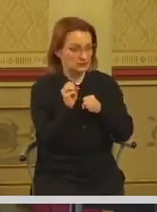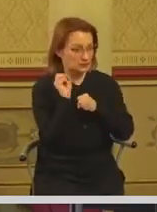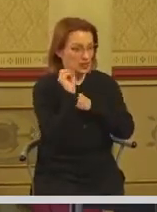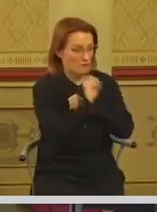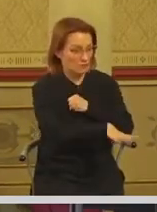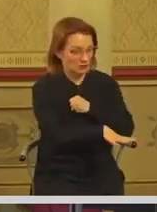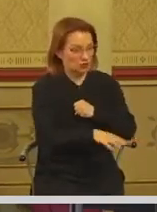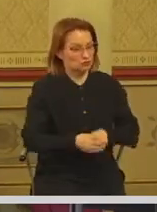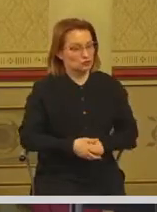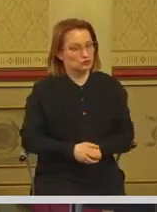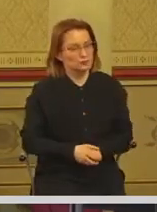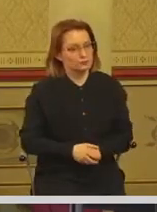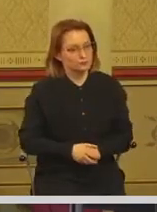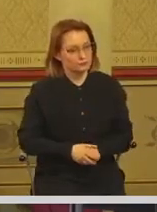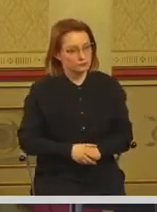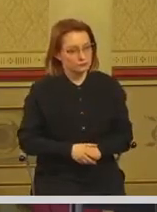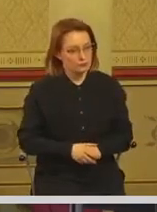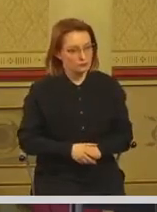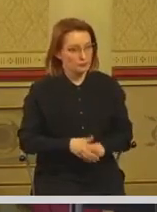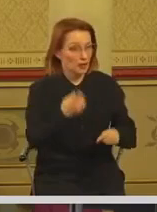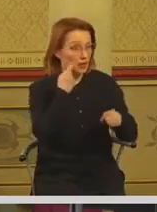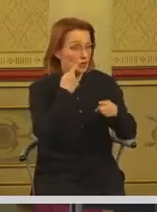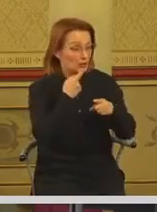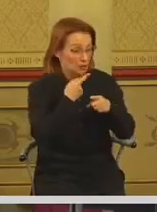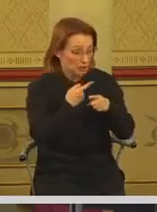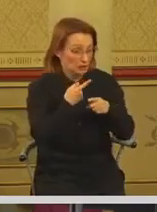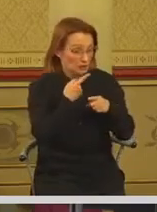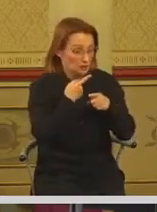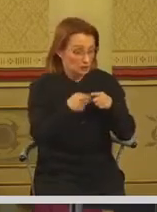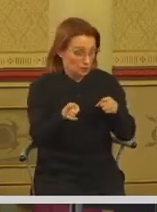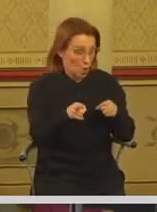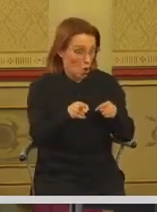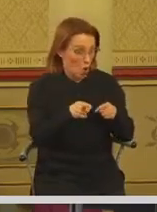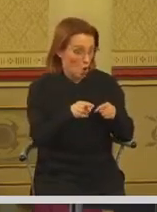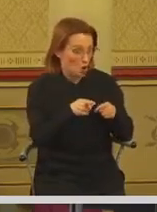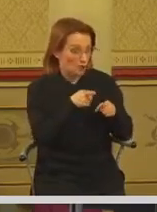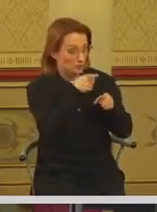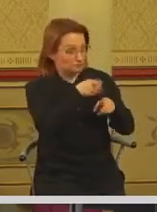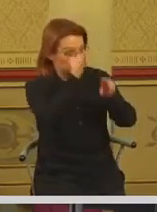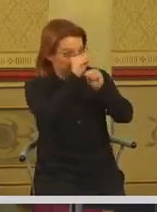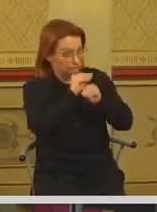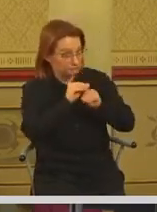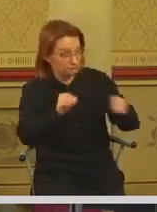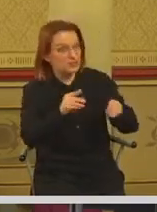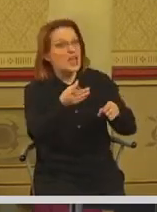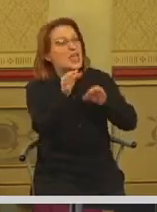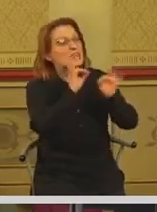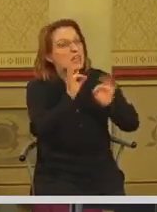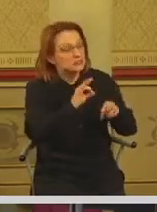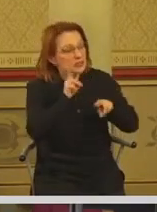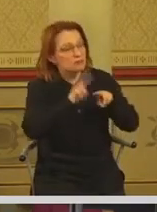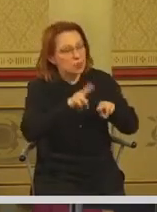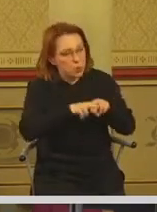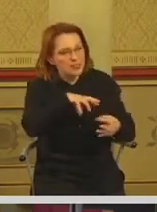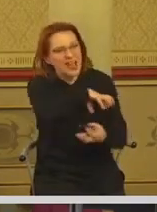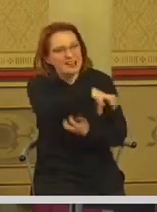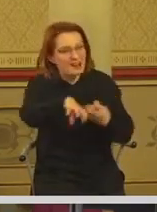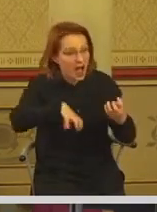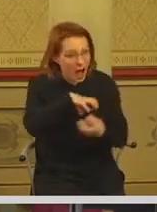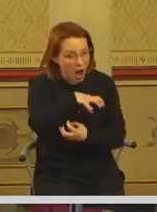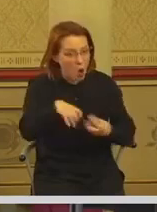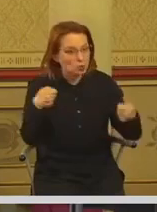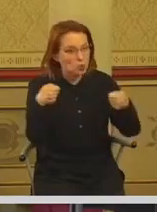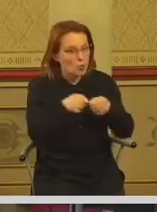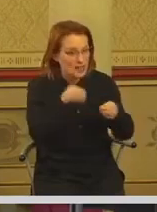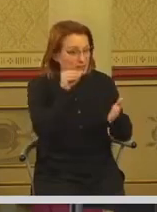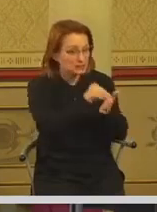S obzirom na ovaj najavljeni jesenski kaos vezan uz upis djece u djeće Vrtiće, gdje